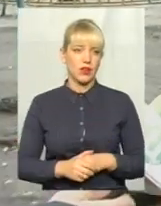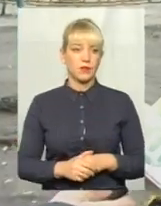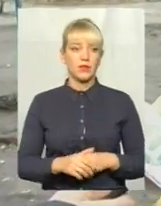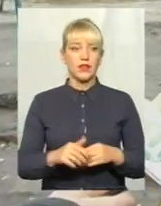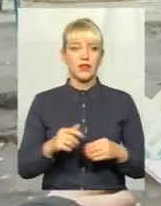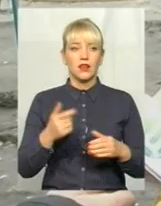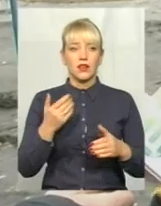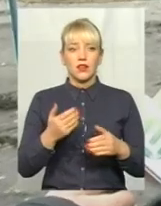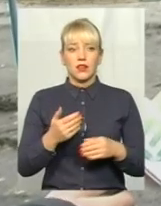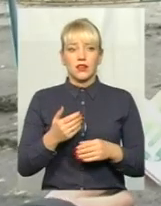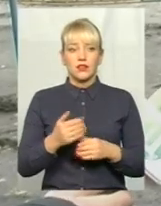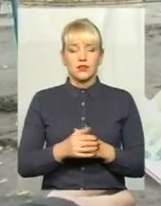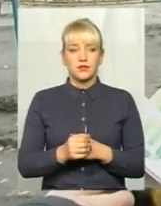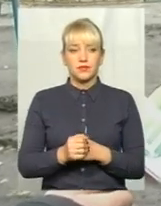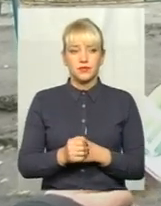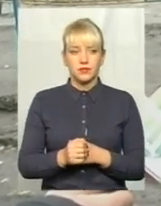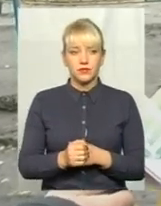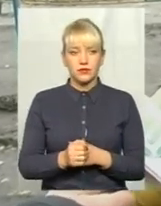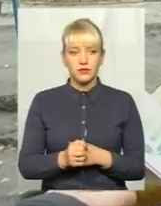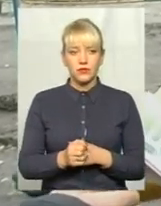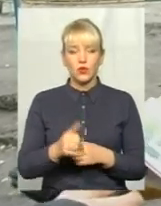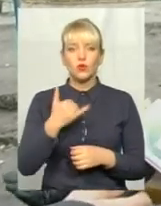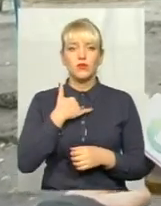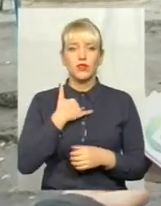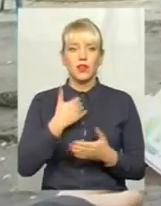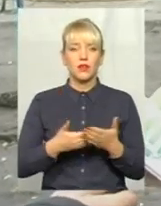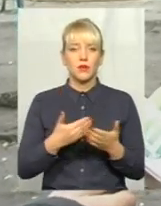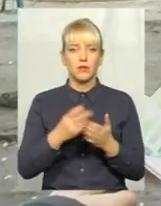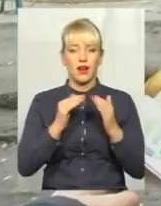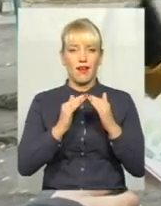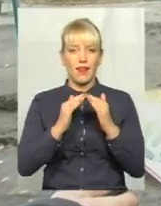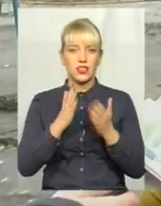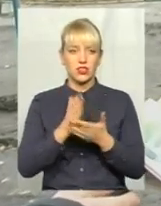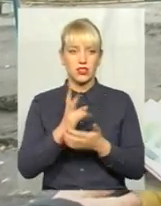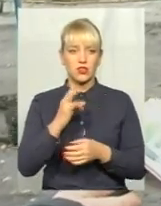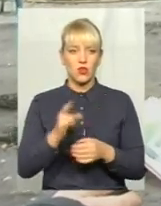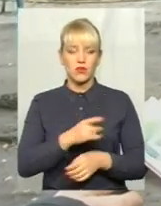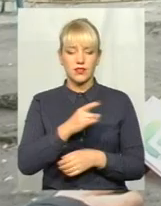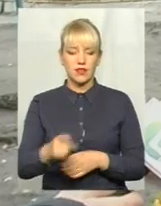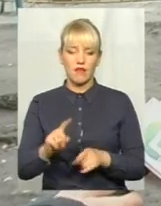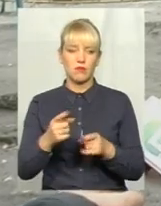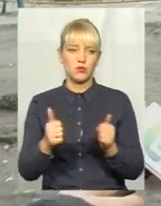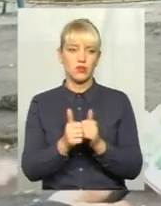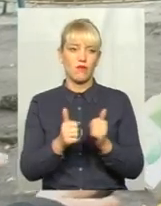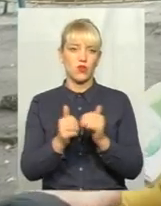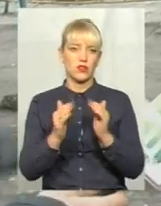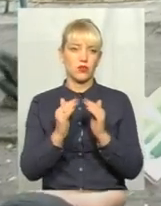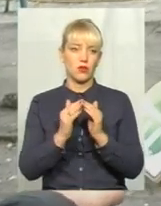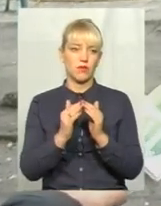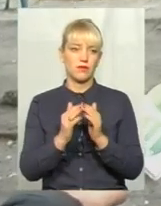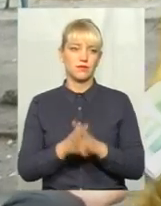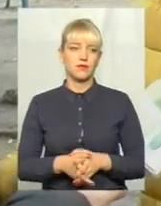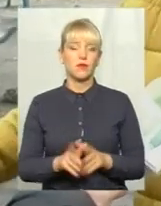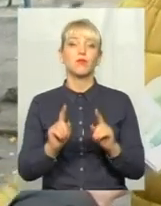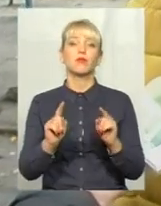наверное, должны быть деньги на парковку. Не знаю, у меня, например, гараж есть, но ставим почему-то это уже возле дома. Почему?